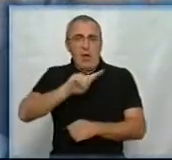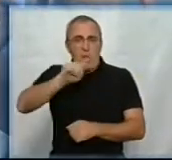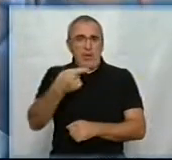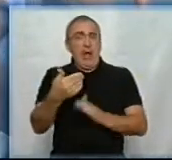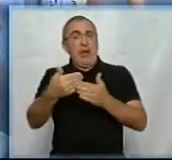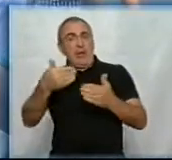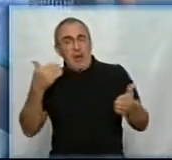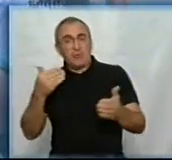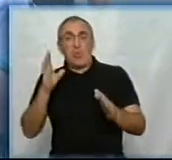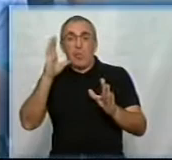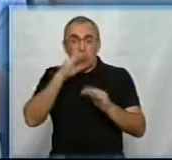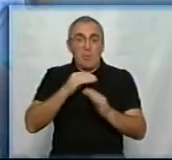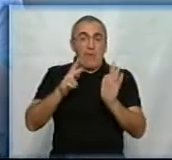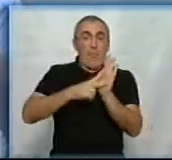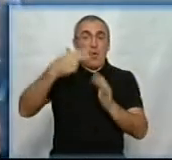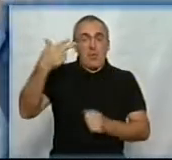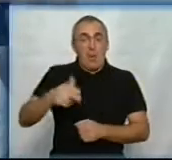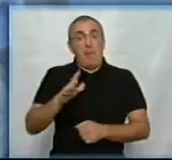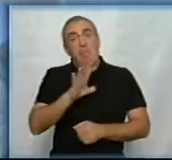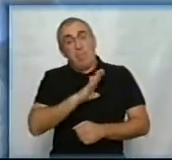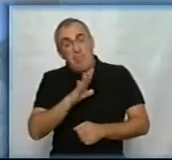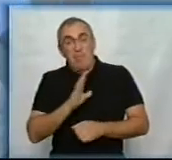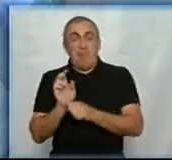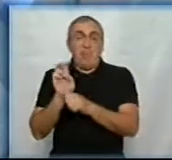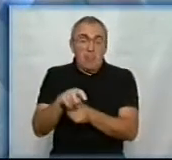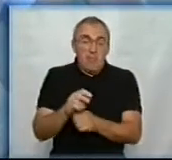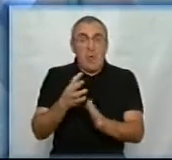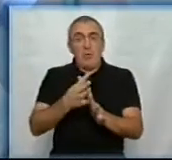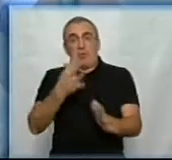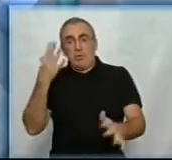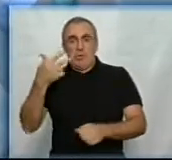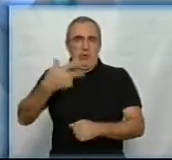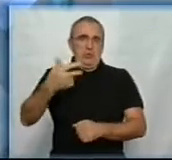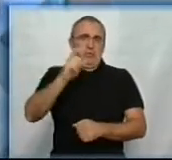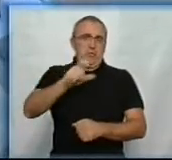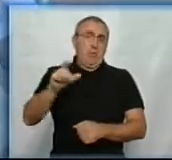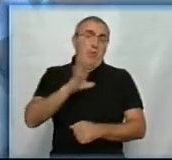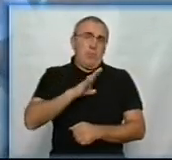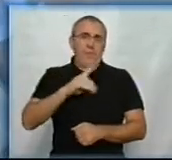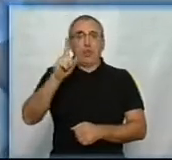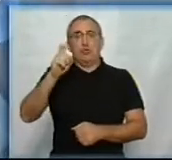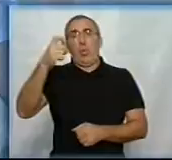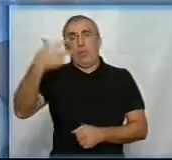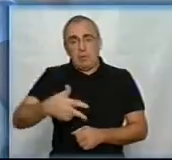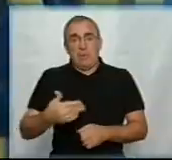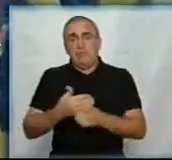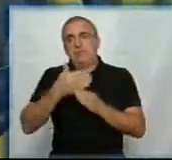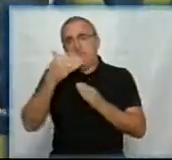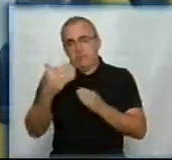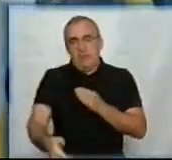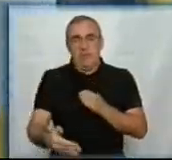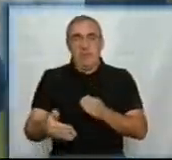раніше, щоб встигнути на 8.30. Але буває, приходиш, черга 30 чоловік, а буває 130, то запізнююсь.